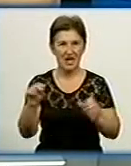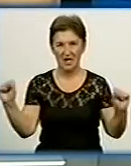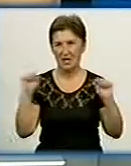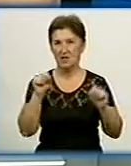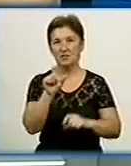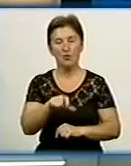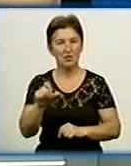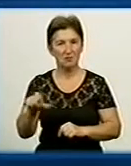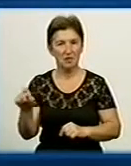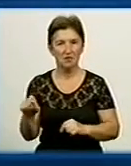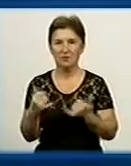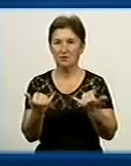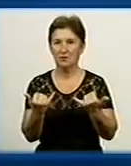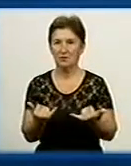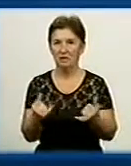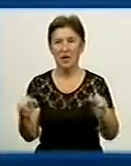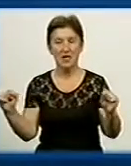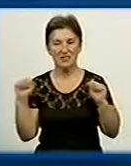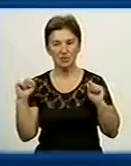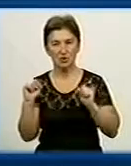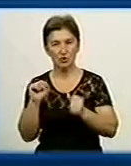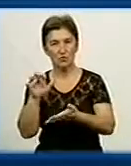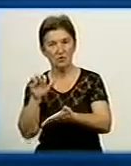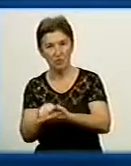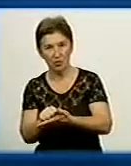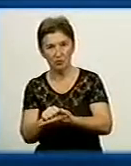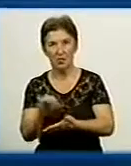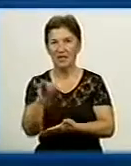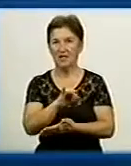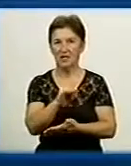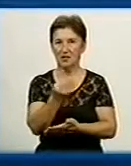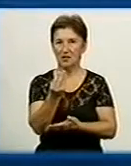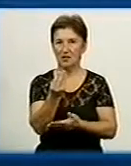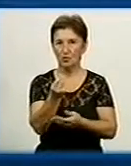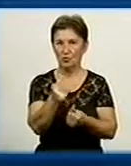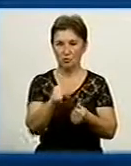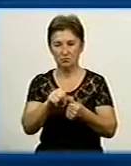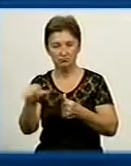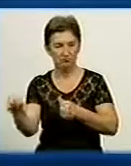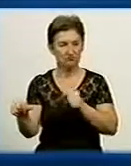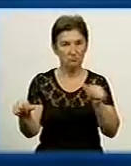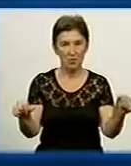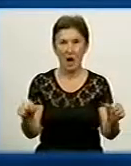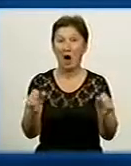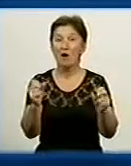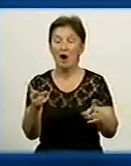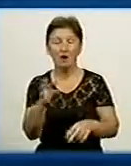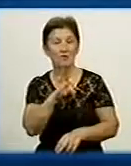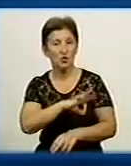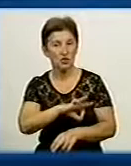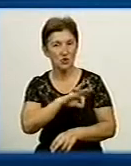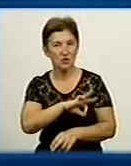кажу, сьогодні і спортом займаються всі, і кошик у кожного в своїх руках. А як вони використовуються?